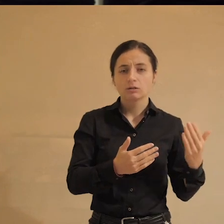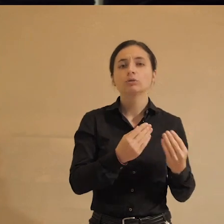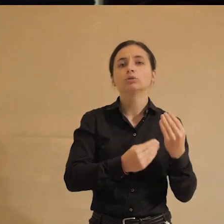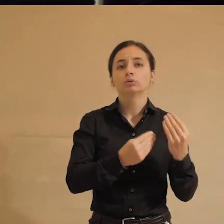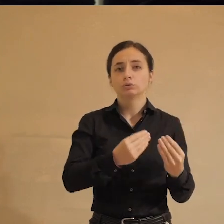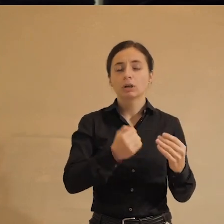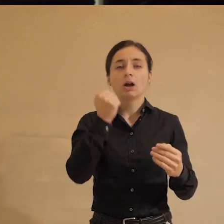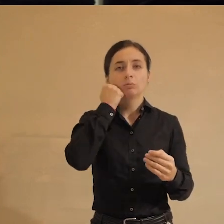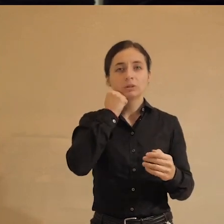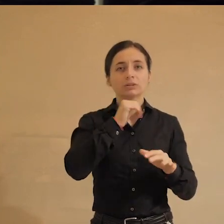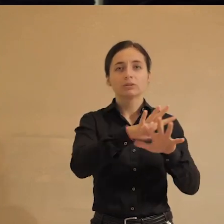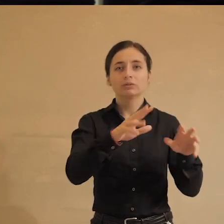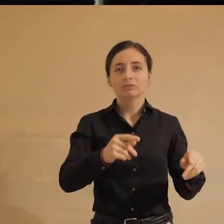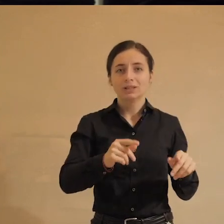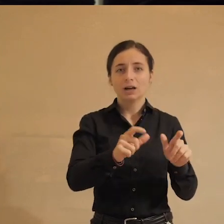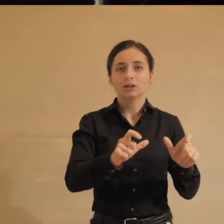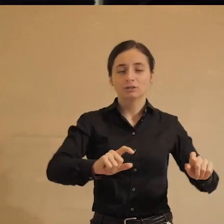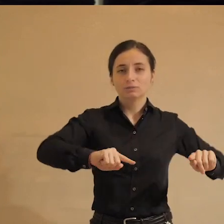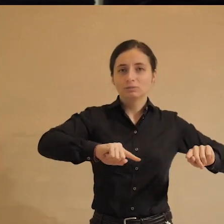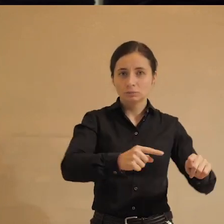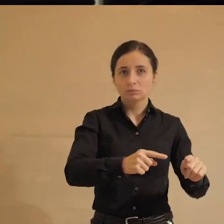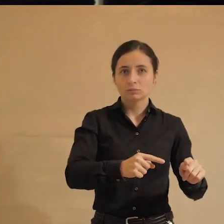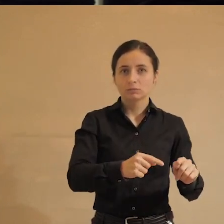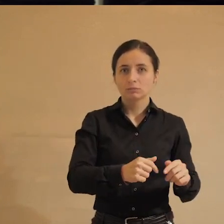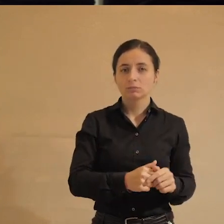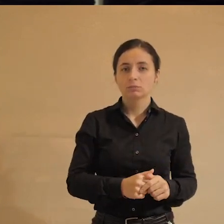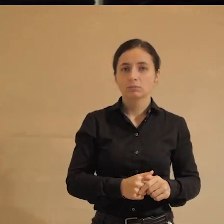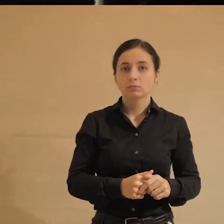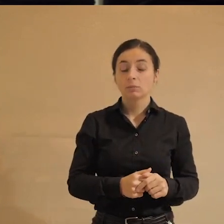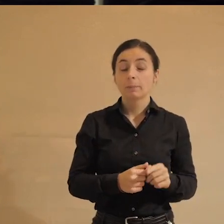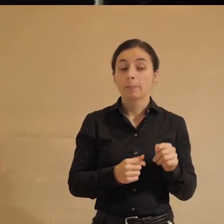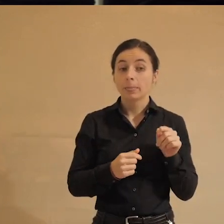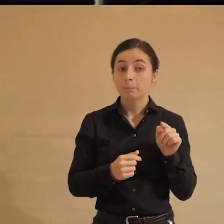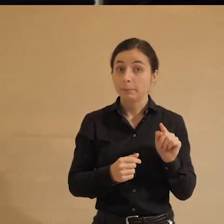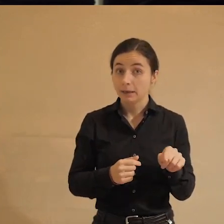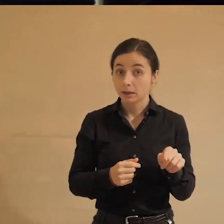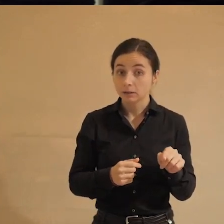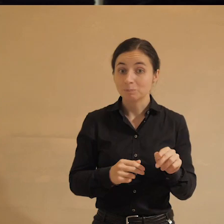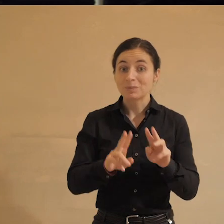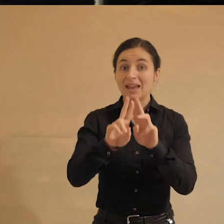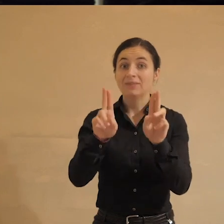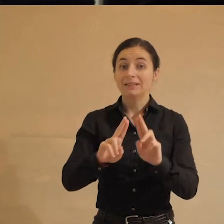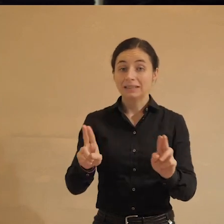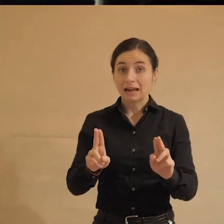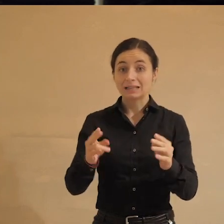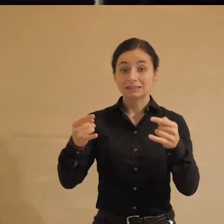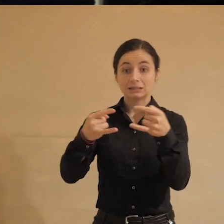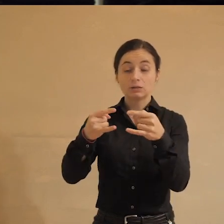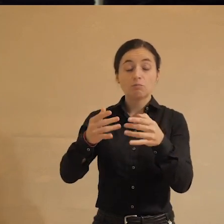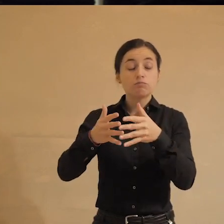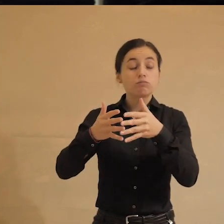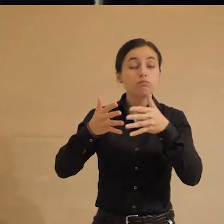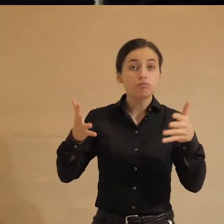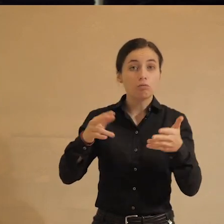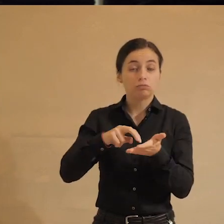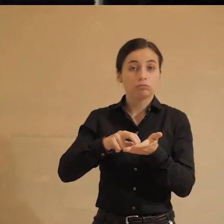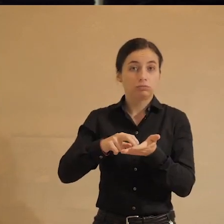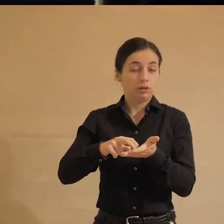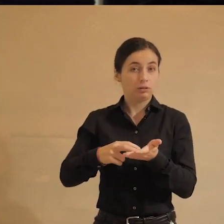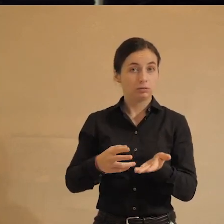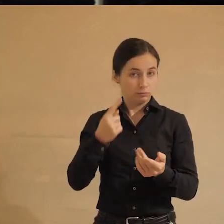шутке в Москве задержали всех человек. Вот задержали всех человек. При этом федеральный телезритель боится больше.